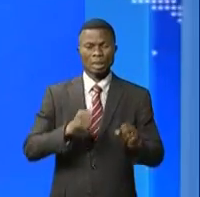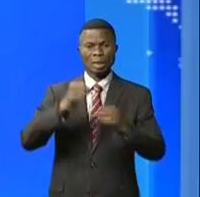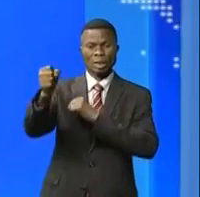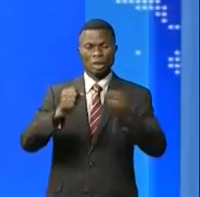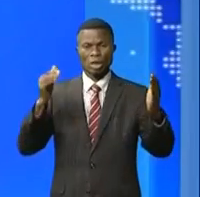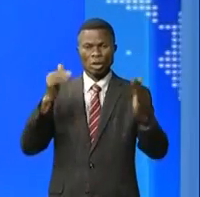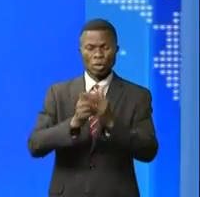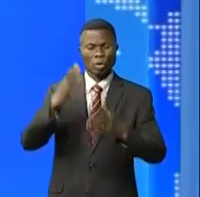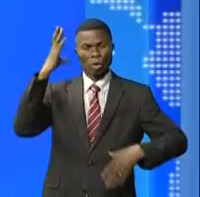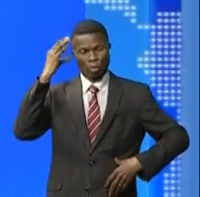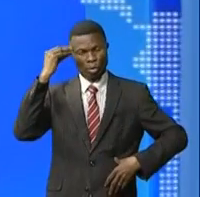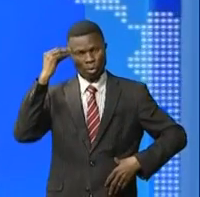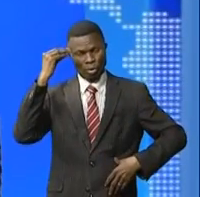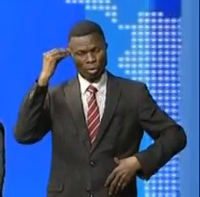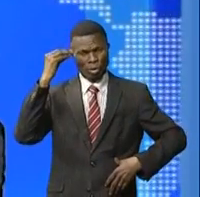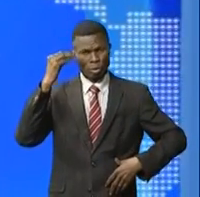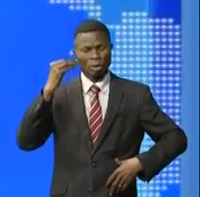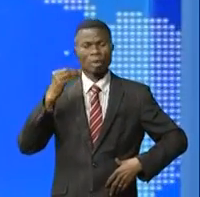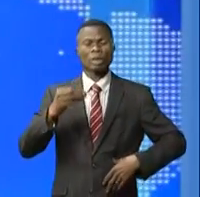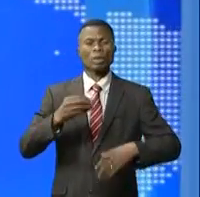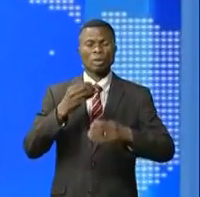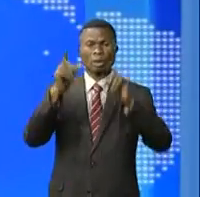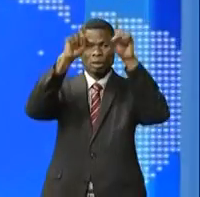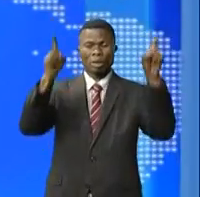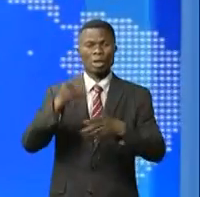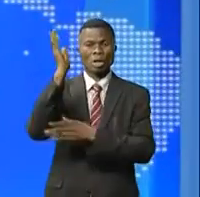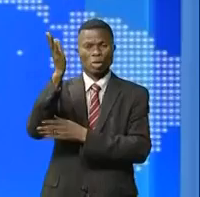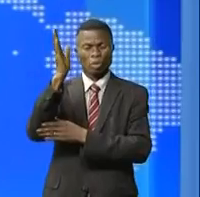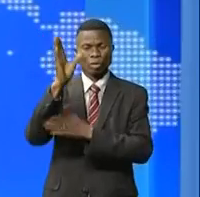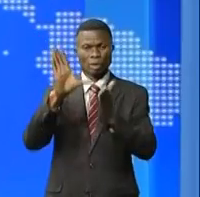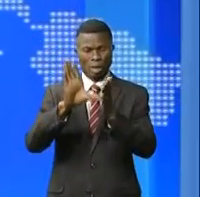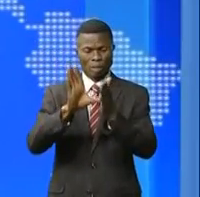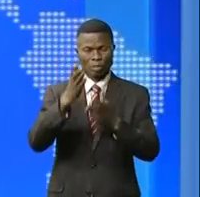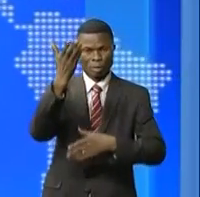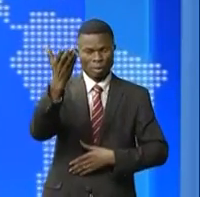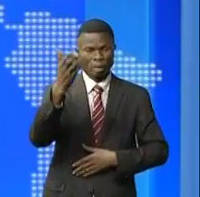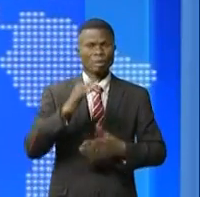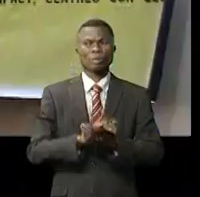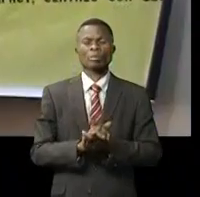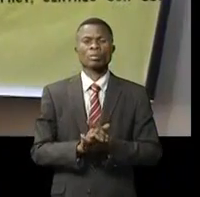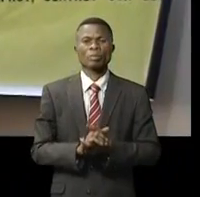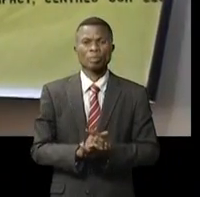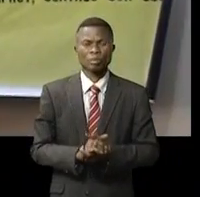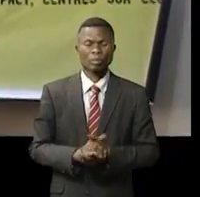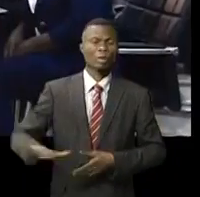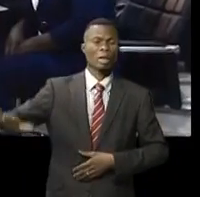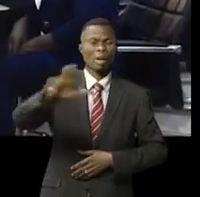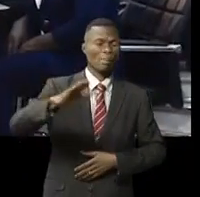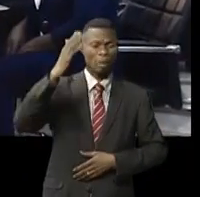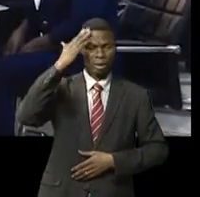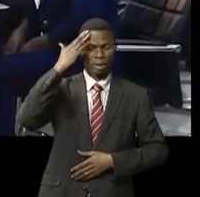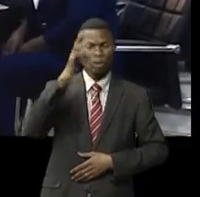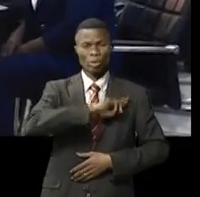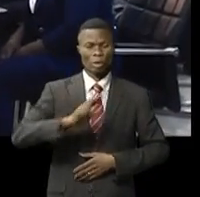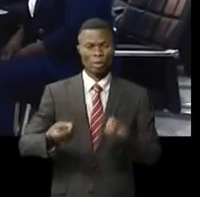contre les maladies c'était par visioconférence commentaire Rodé Ponda reconnu en République